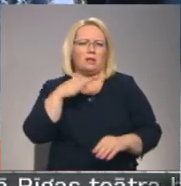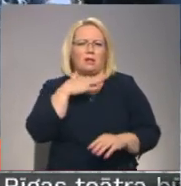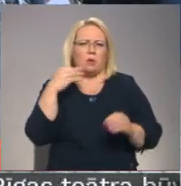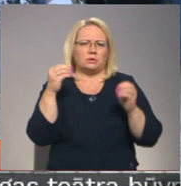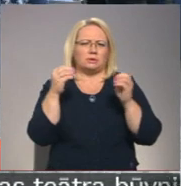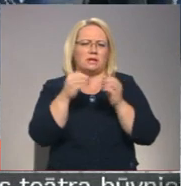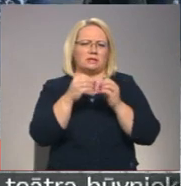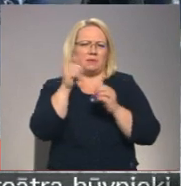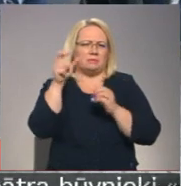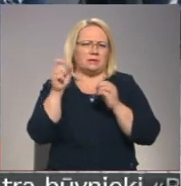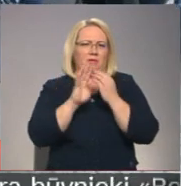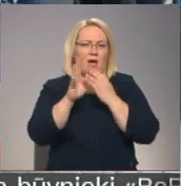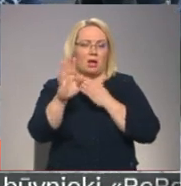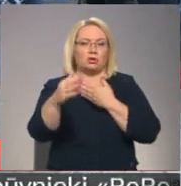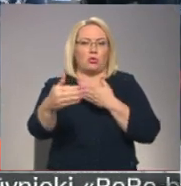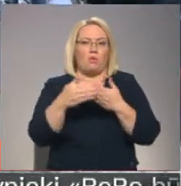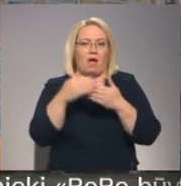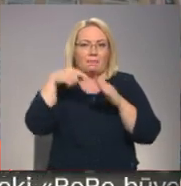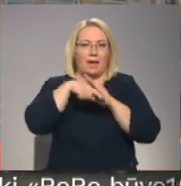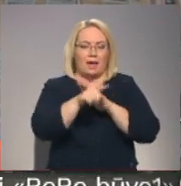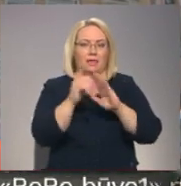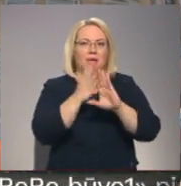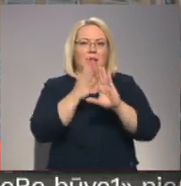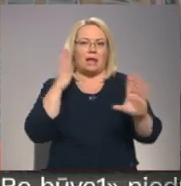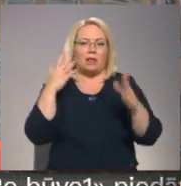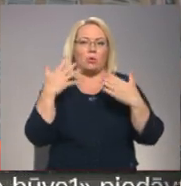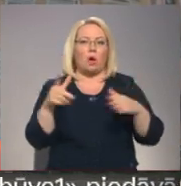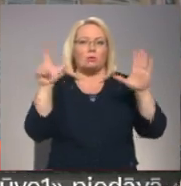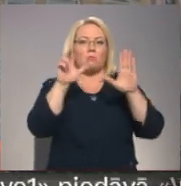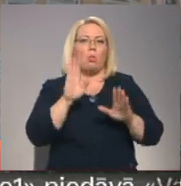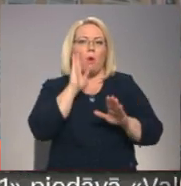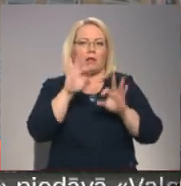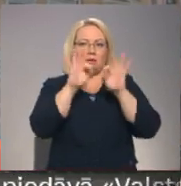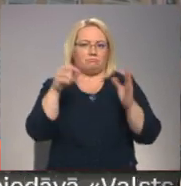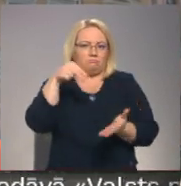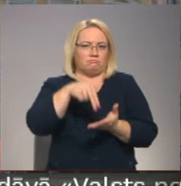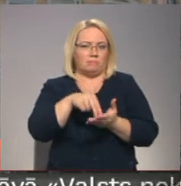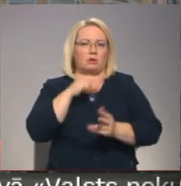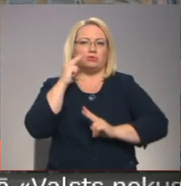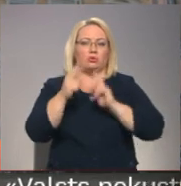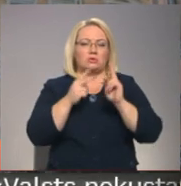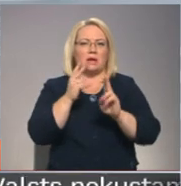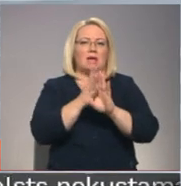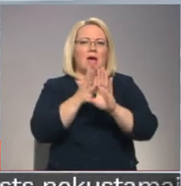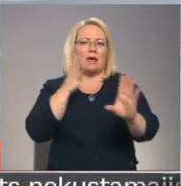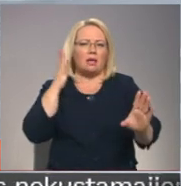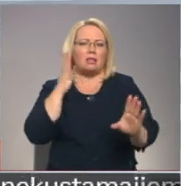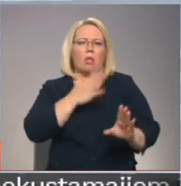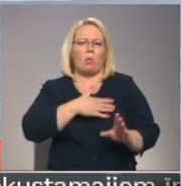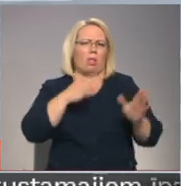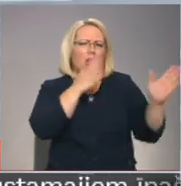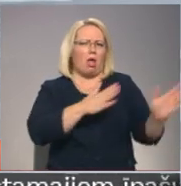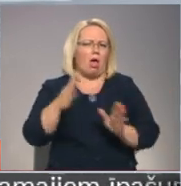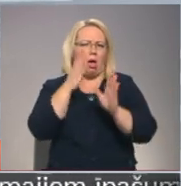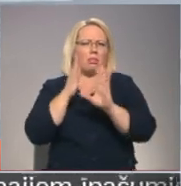cilvēku. Tie, kas tuvāk pie ieejas, rindu ieņēmuši septiņos no rīta. Viņi sūdzas, ka rindus priekšu virzās ļoti gauzi un